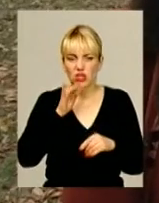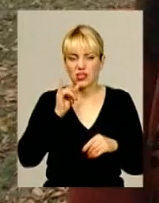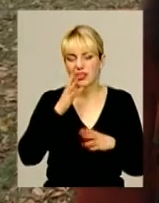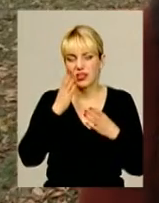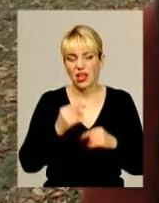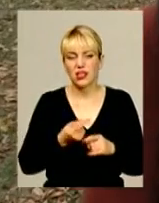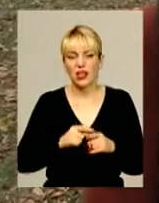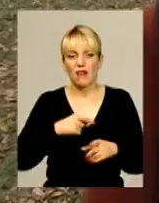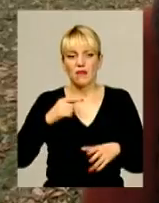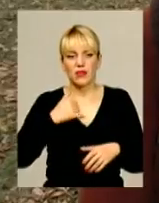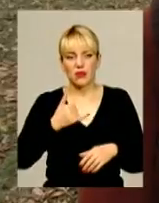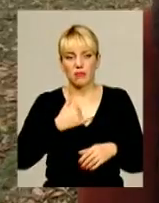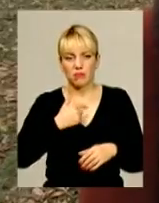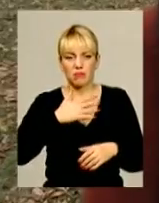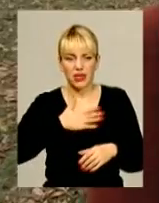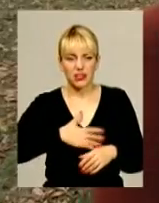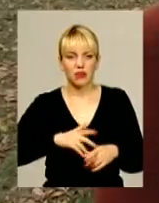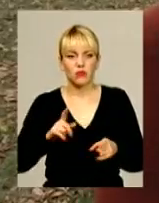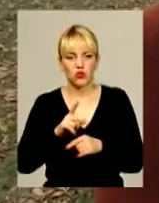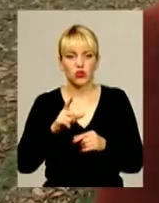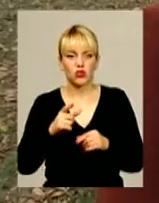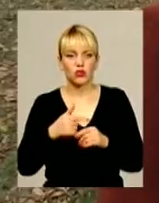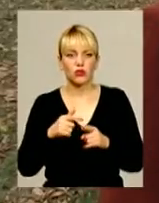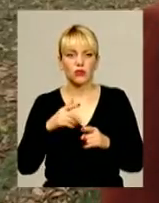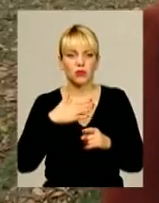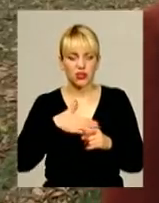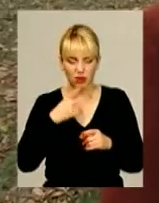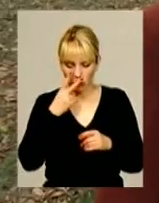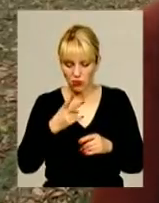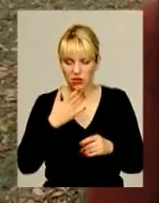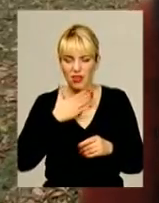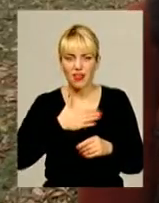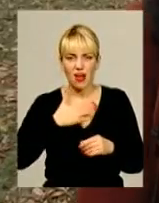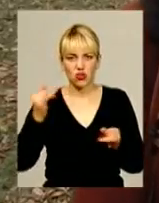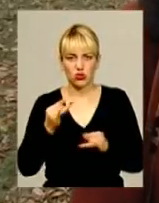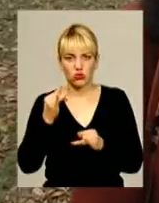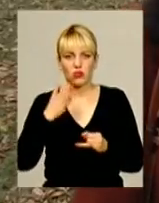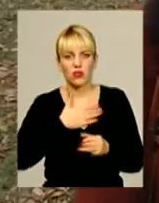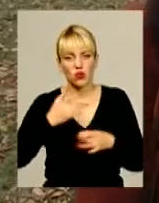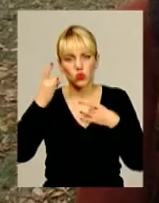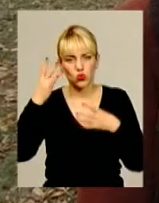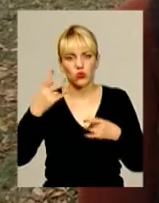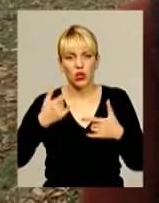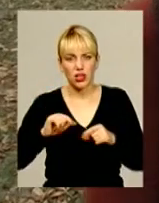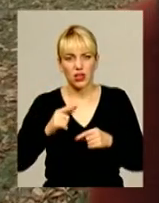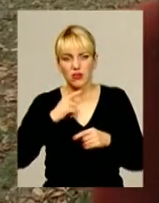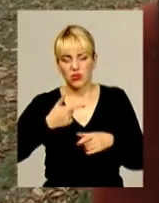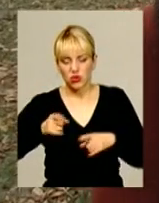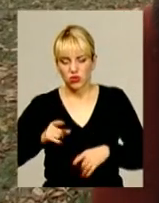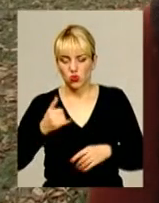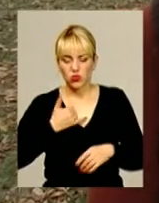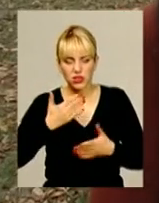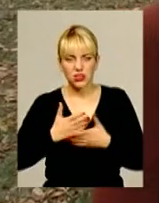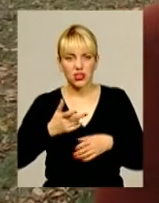Як на мене, дуже приємно дійсно більше копати в нашу історію, в нашу культуру, і дивитися, в нас. Ну, бо в нас є теж дуже гарні